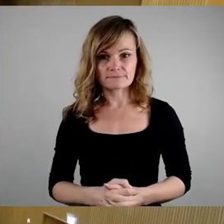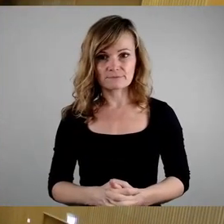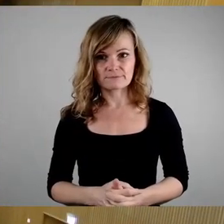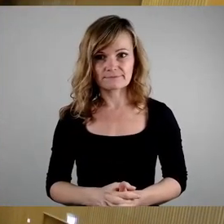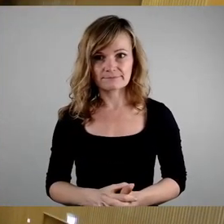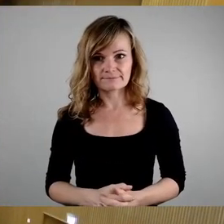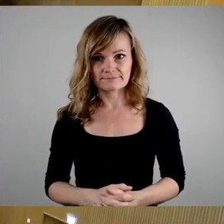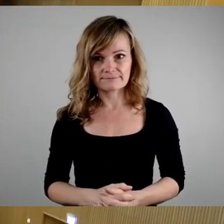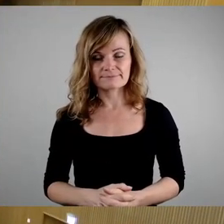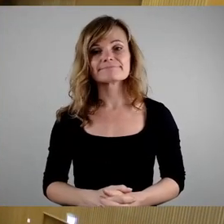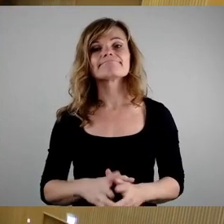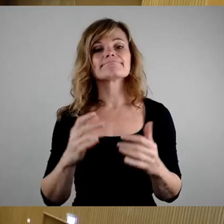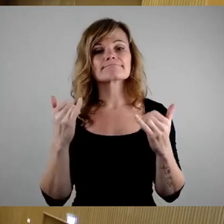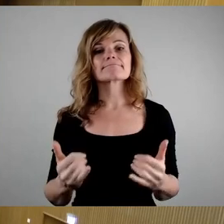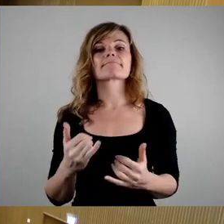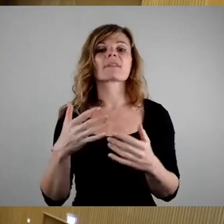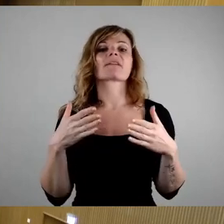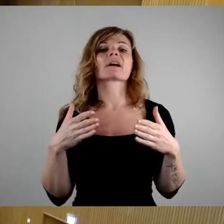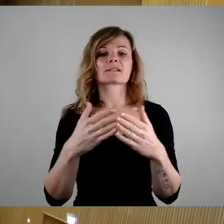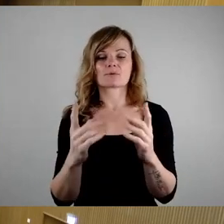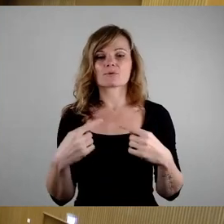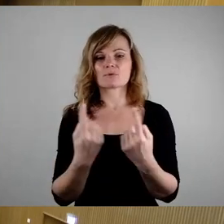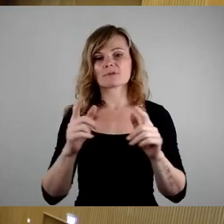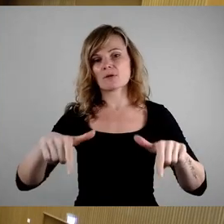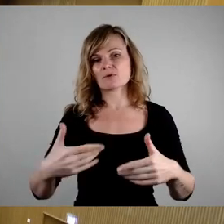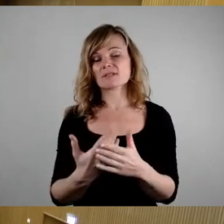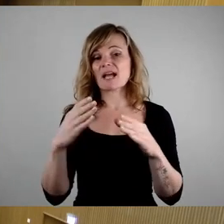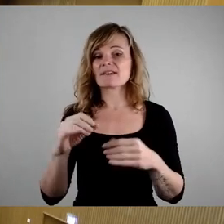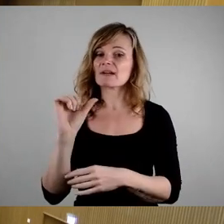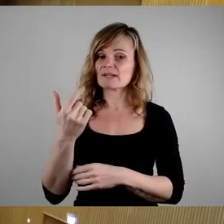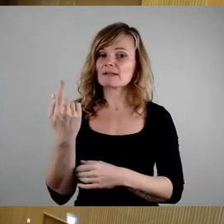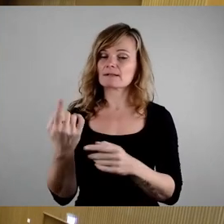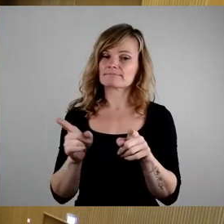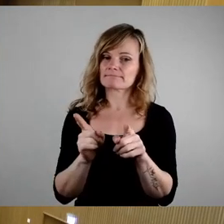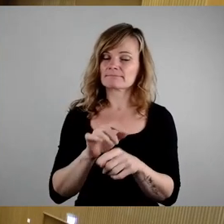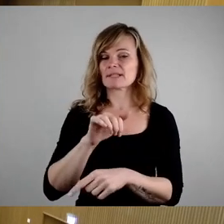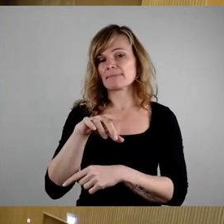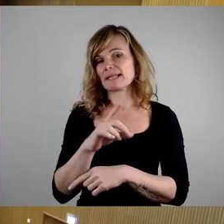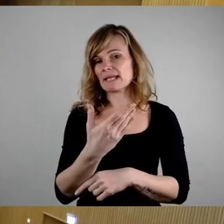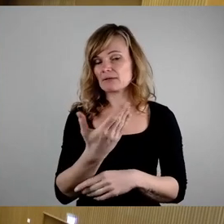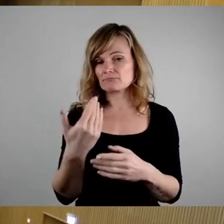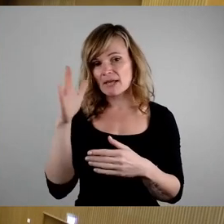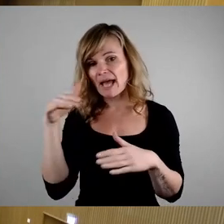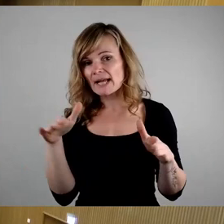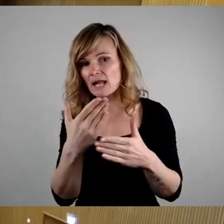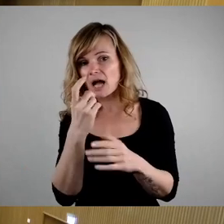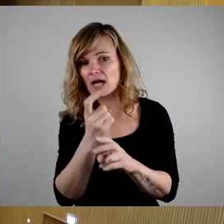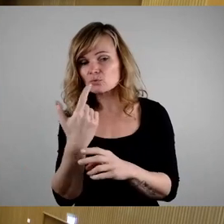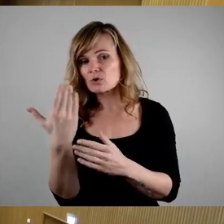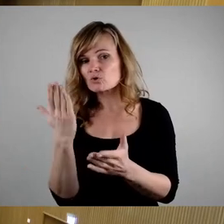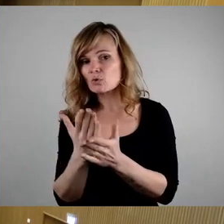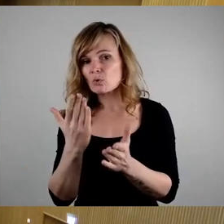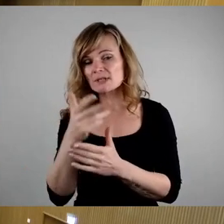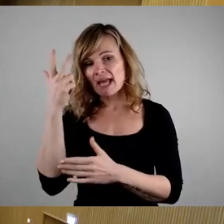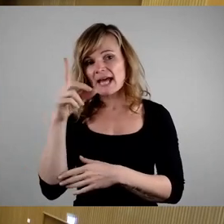So, jetzt steigen wir ein in die Fraktionsrunde, beginnen erneut mit der SPD. Herr Engel noch das Wort oder hat Herr Triefs alles gesagt, was wichtig